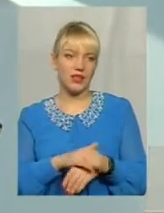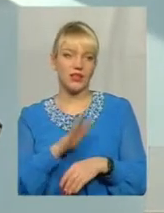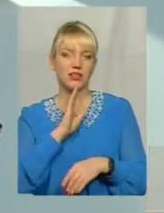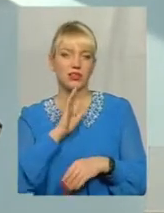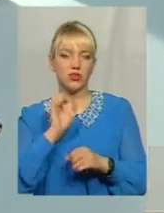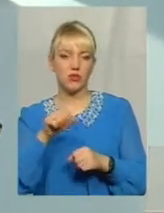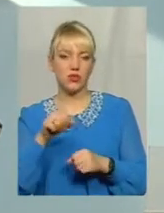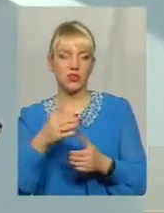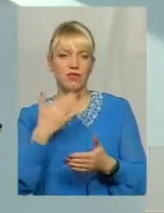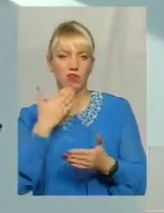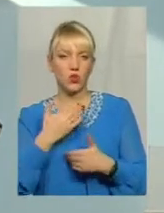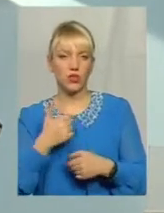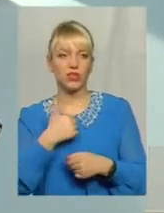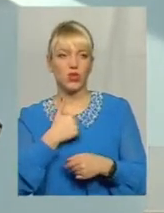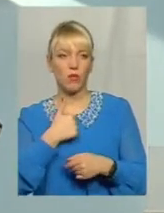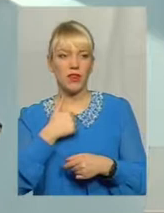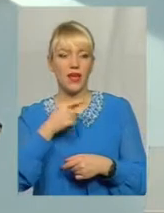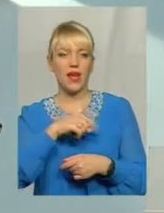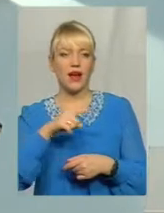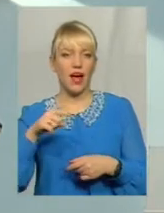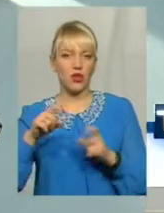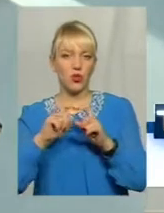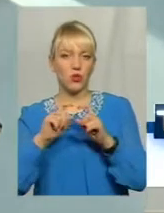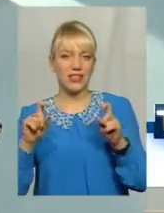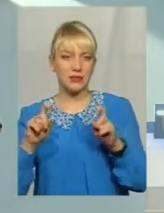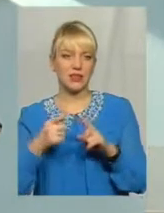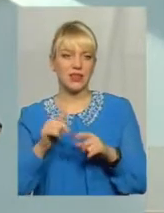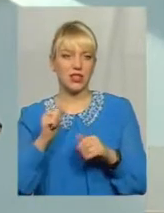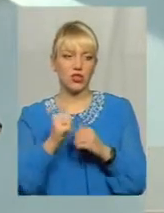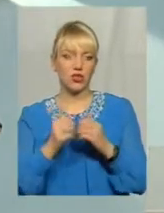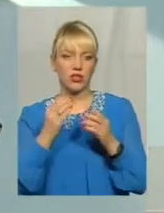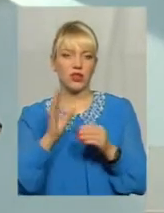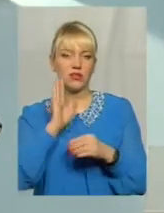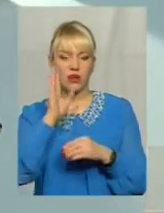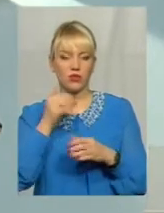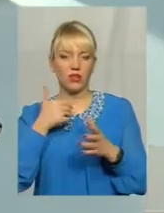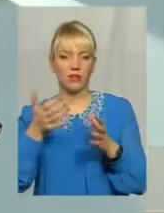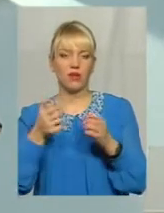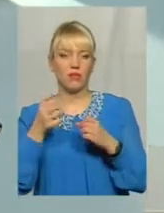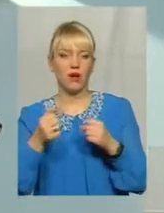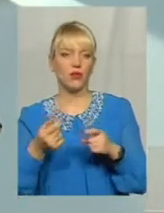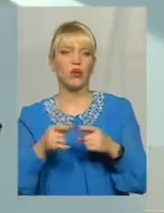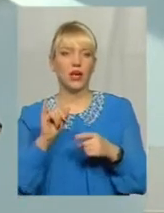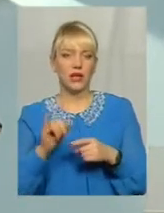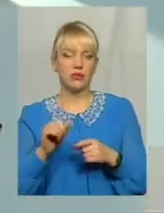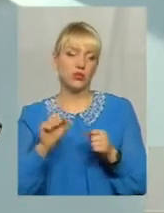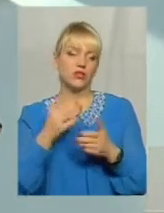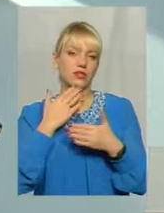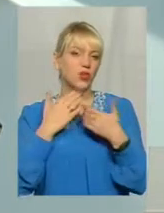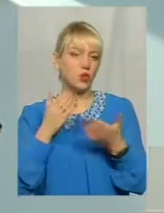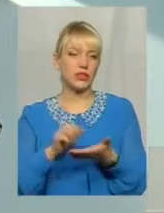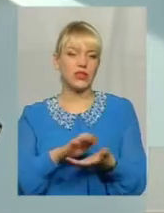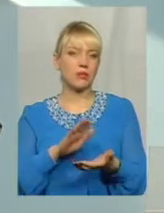звернутися до мене в кардіодиспенсер, я щодня зранку приймаю, можна звернутися і запитати, і записатися, і